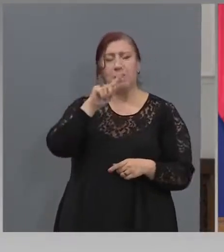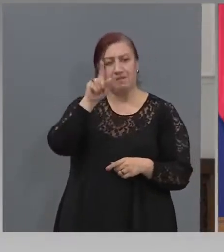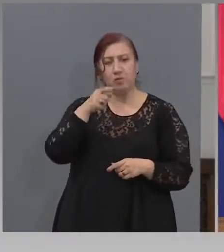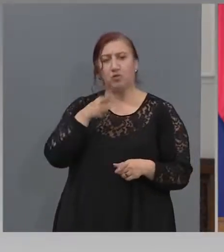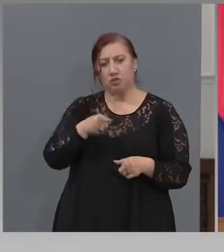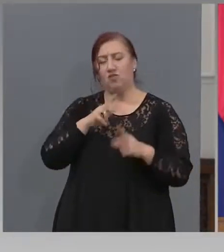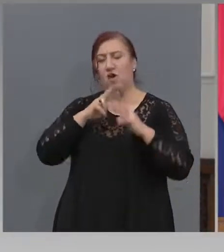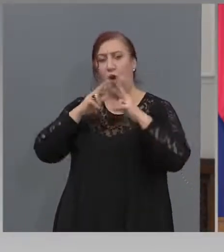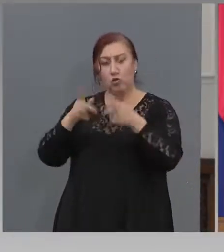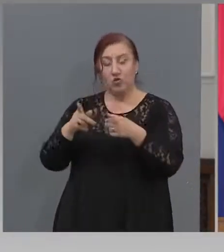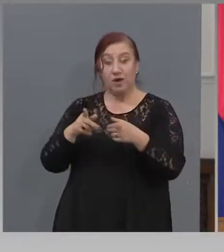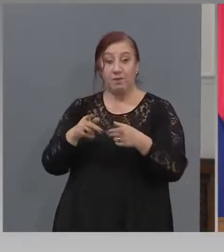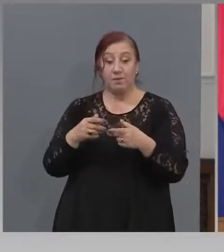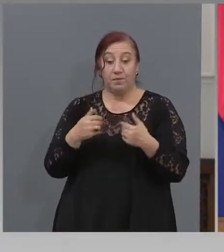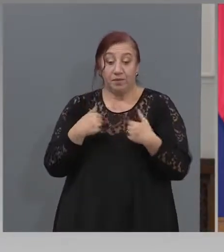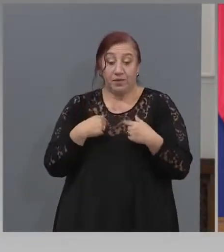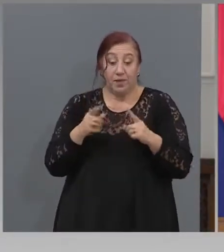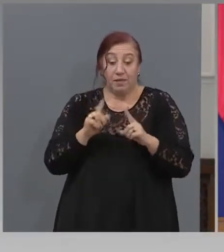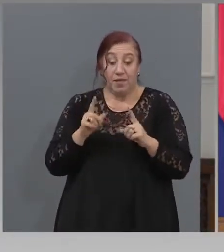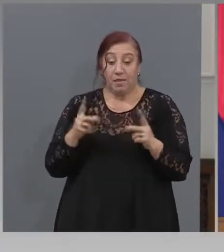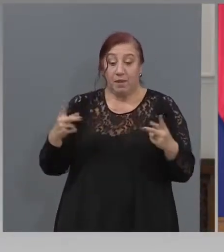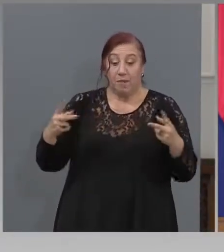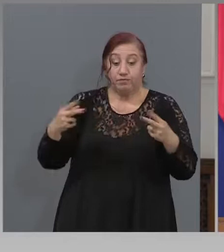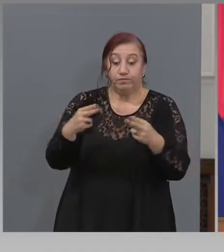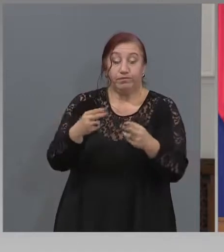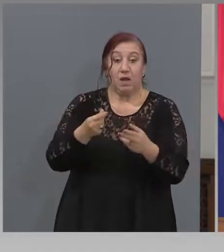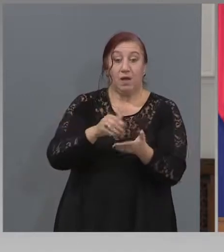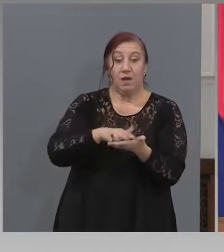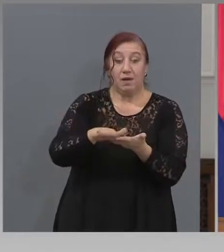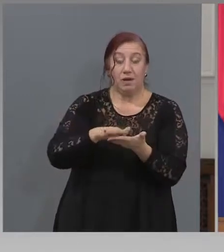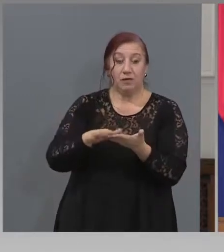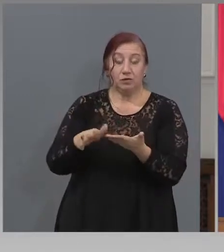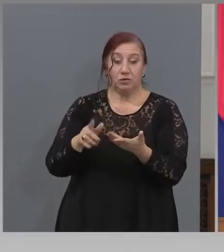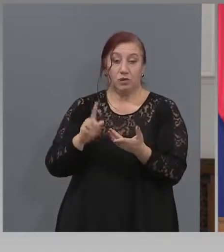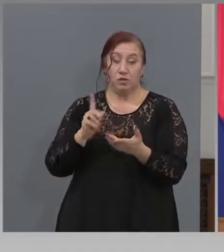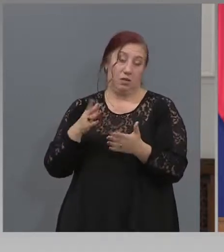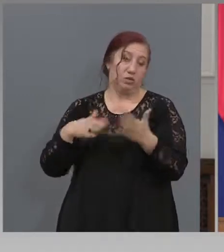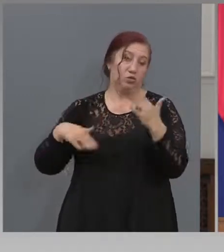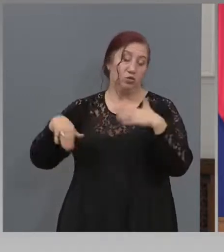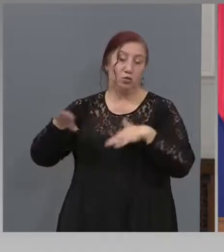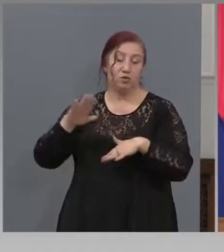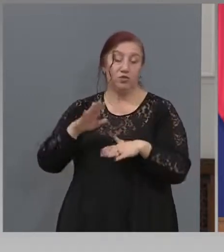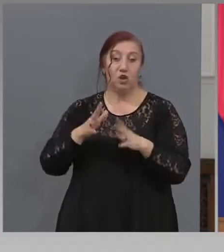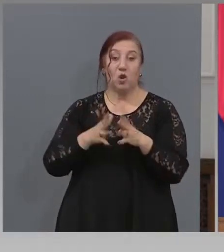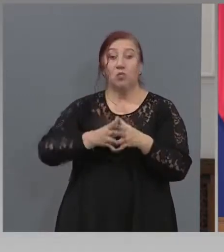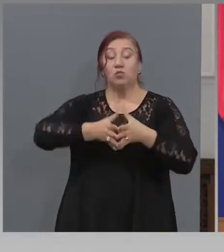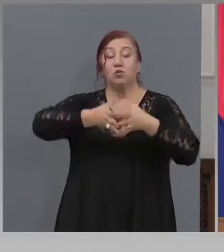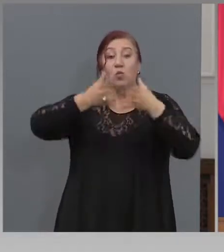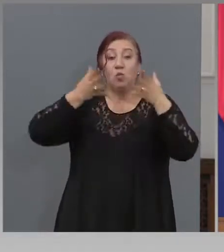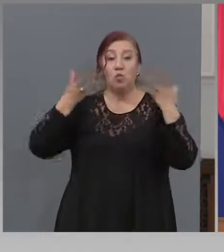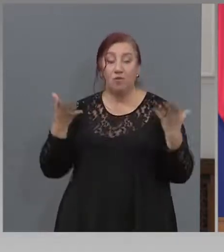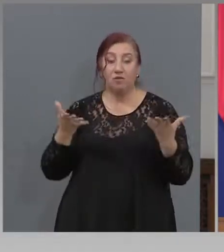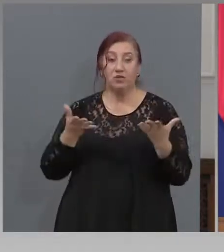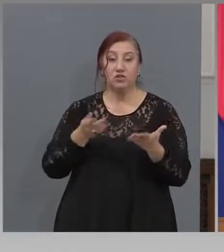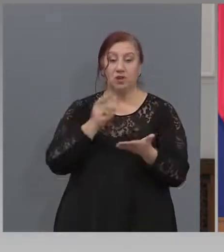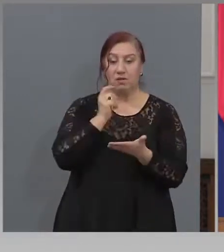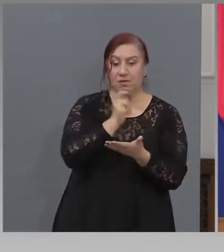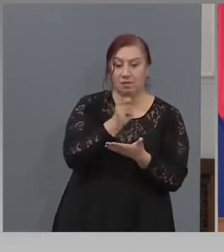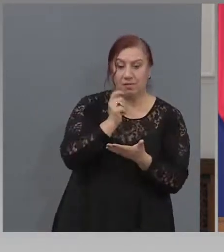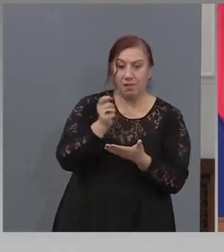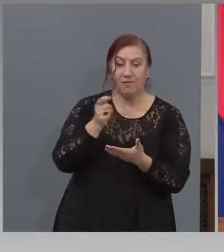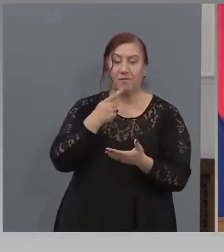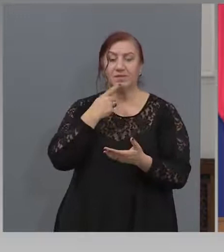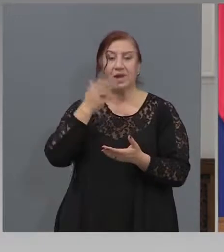Ние нямаме урязан разход. Нещо повече. много повече даваме за Мистерство на